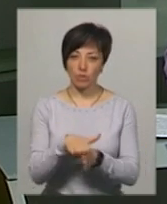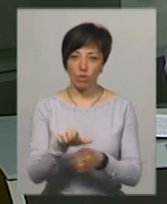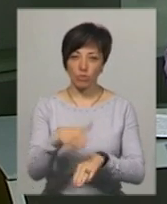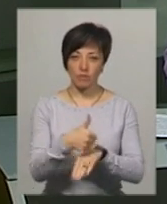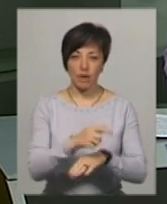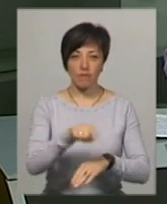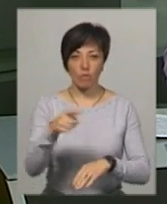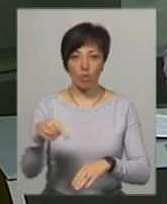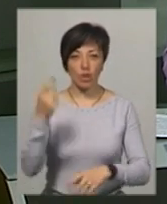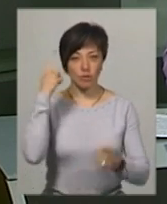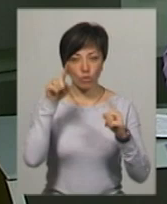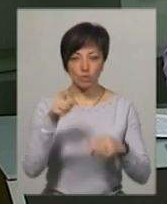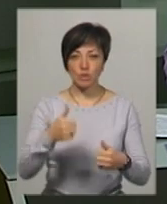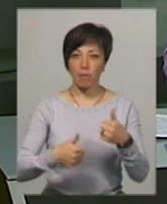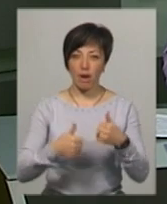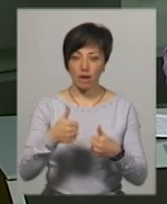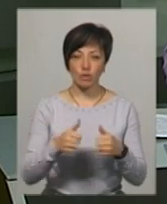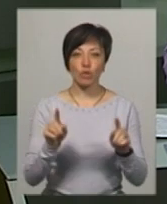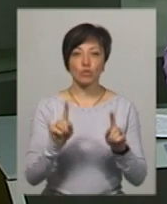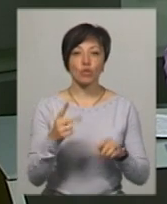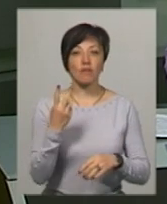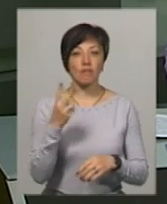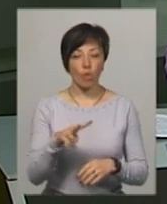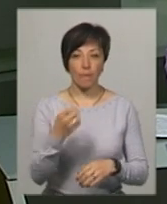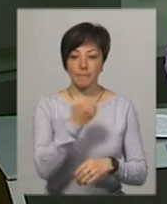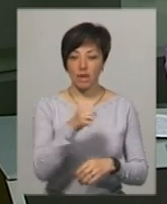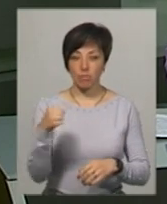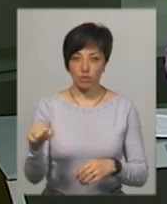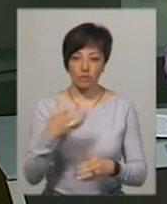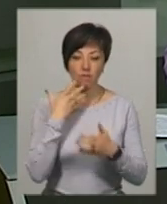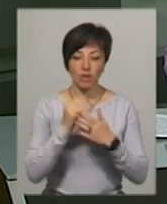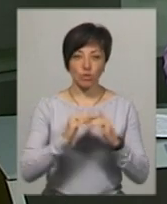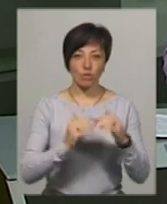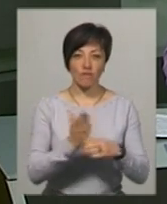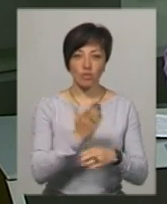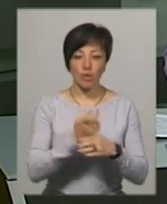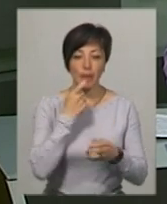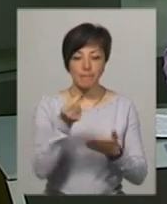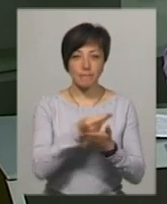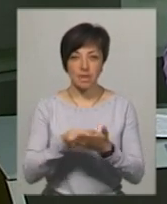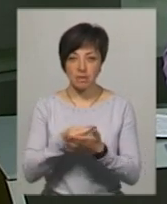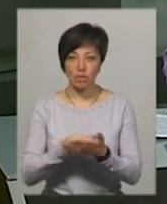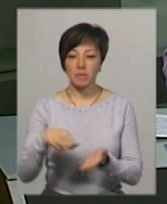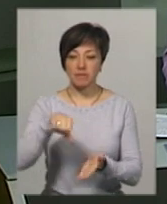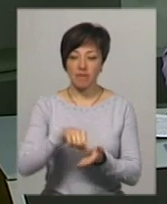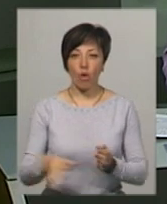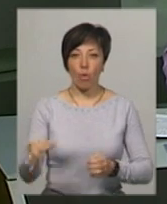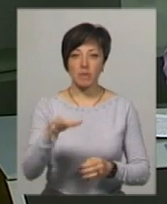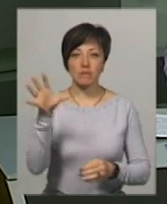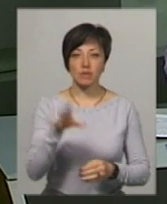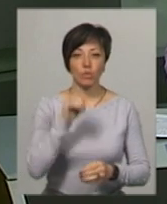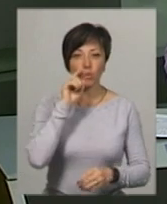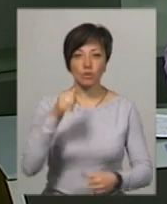основних вимог творчого завдання – змагання. А щодо двох переможців, які власноруч виготовляли писанку і які представлятимуть область на